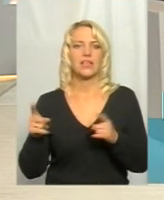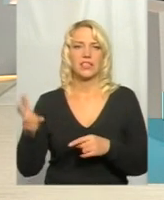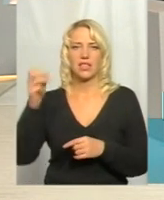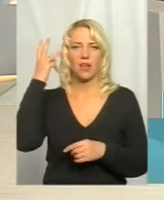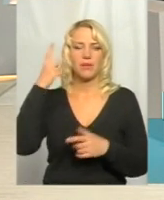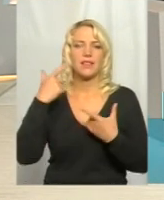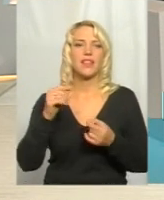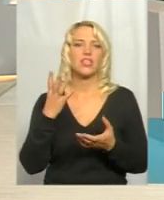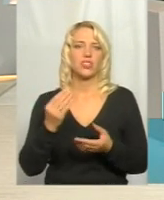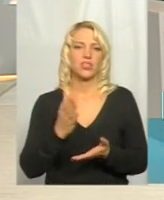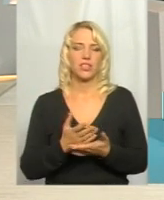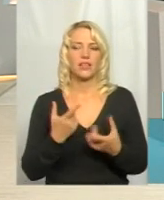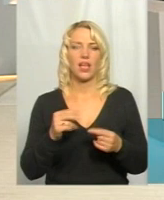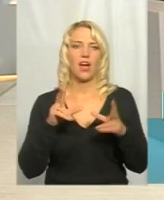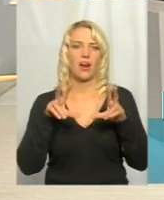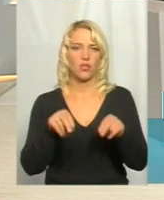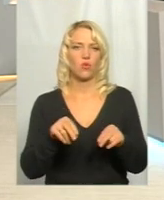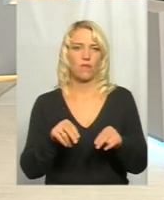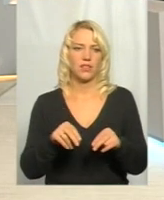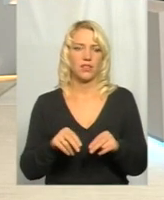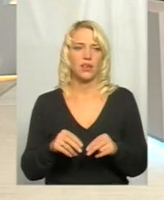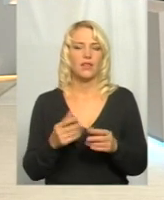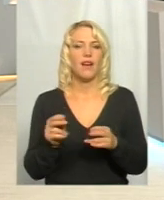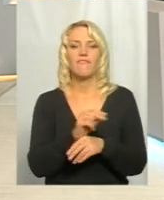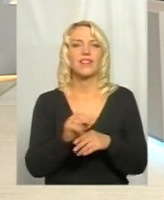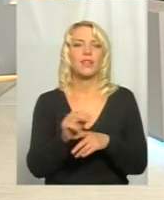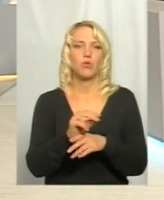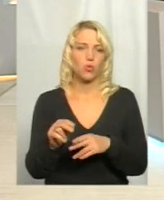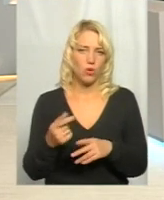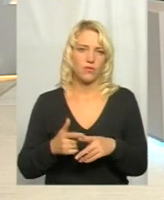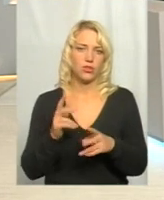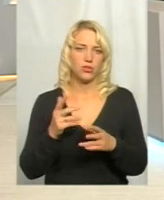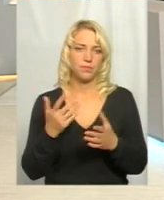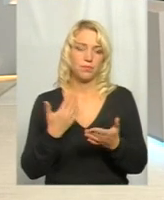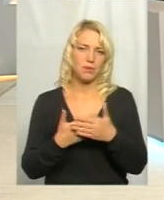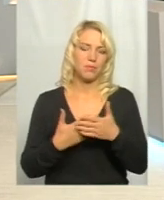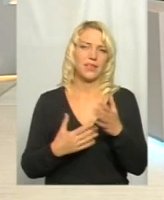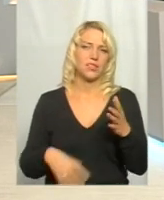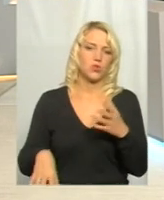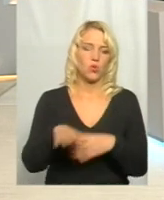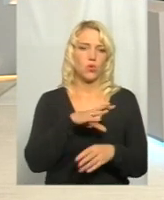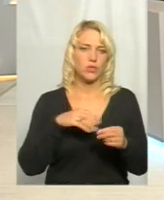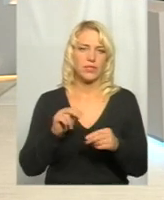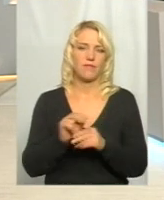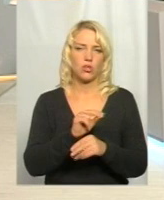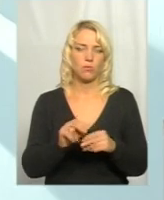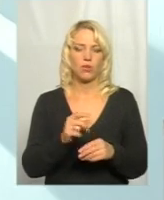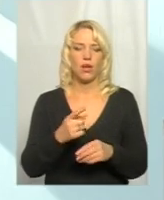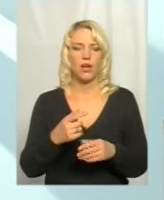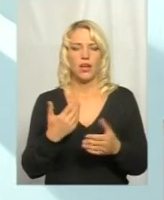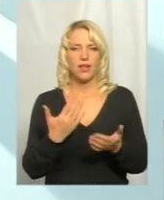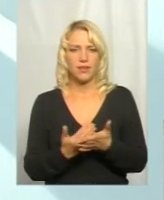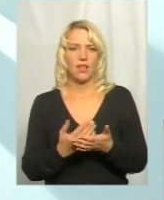Чи ще є? Які вже відремонтовані, не відремонтовані? Чи приблизно вони в таких межах? Всі приблизно орієнтовані від кілометра до 2